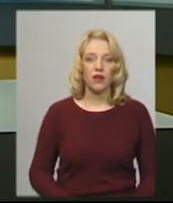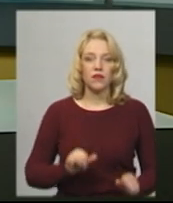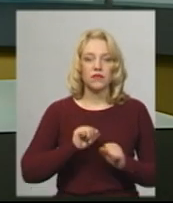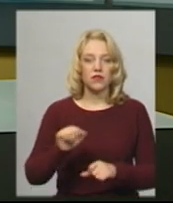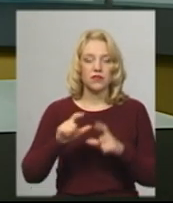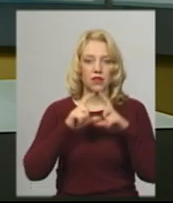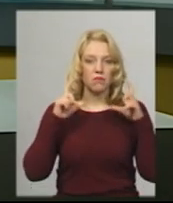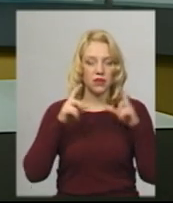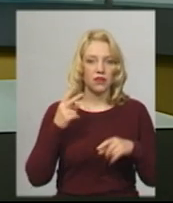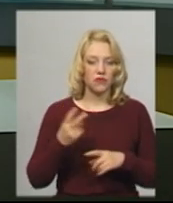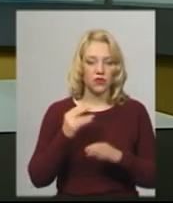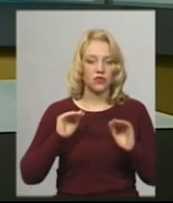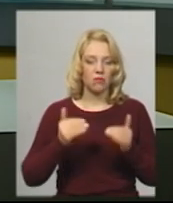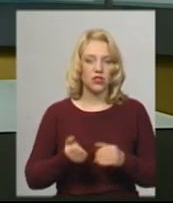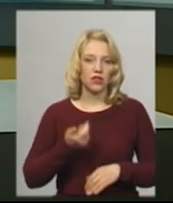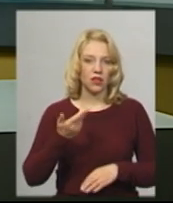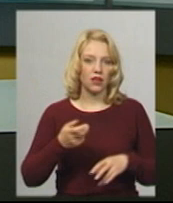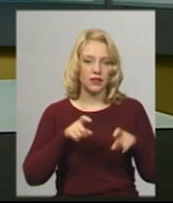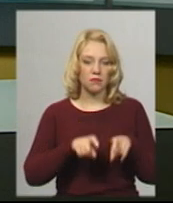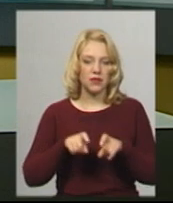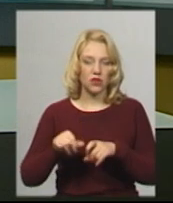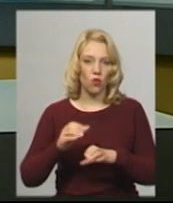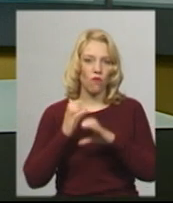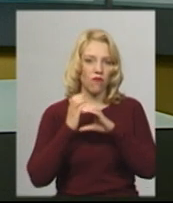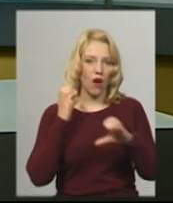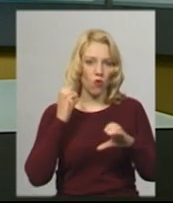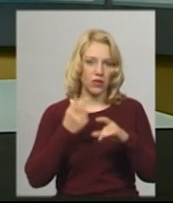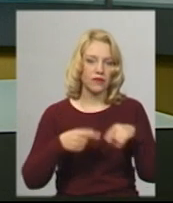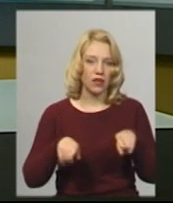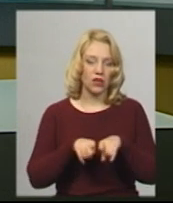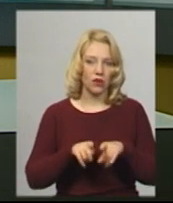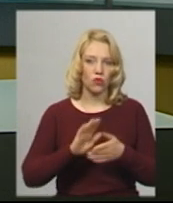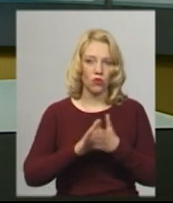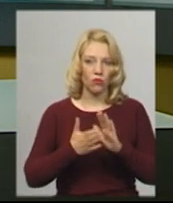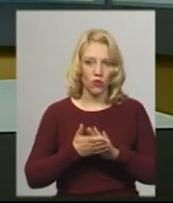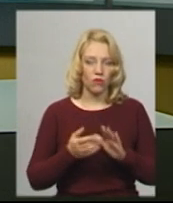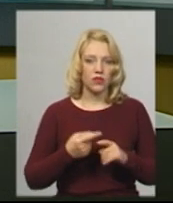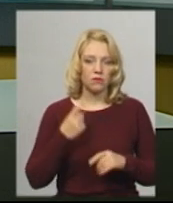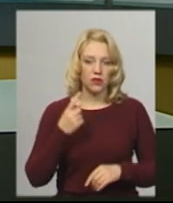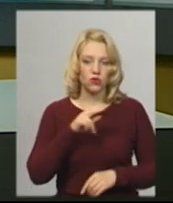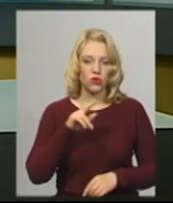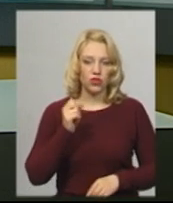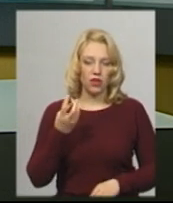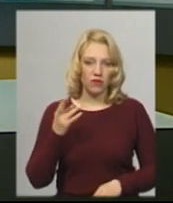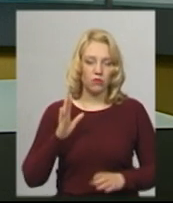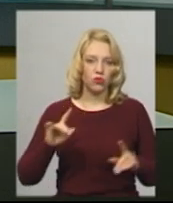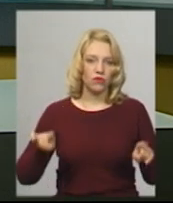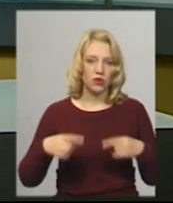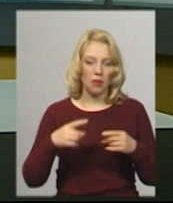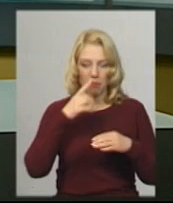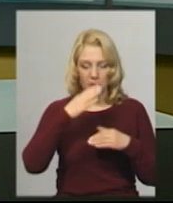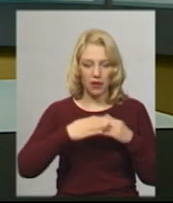масках та вдвічі менша кількість пасажирів у вагоні за таких умов з 1 червня відновлять рух потяги приміського